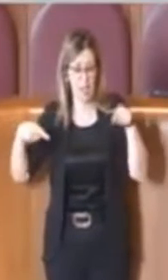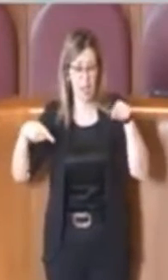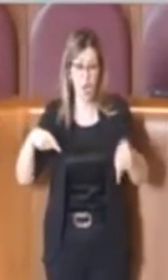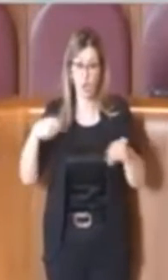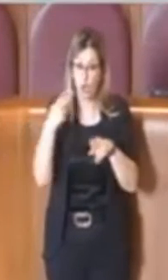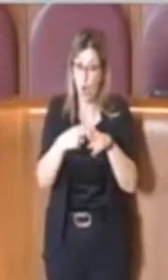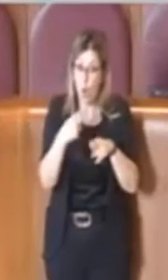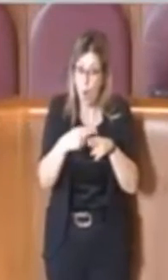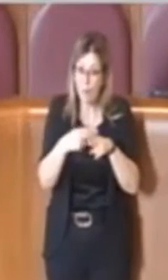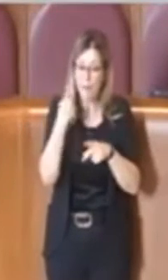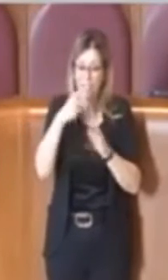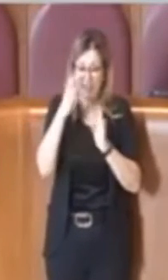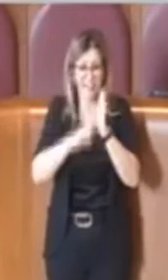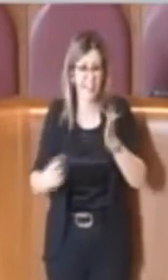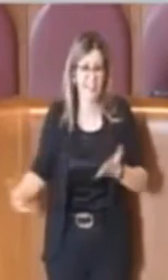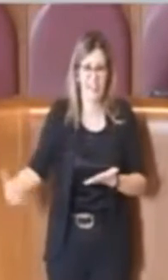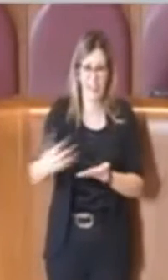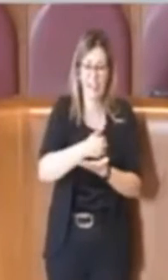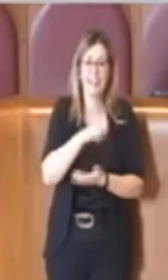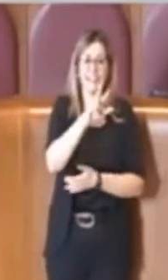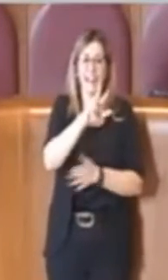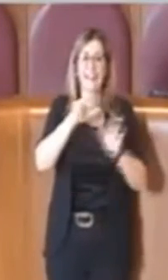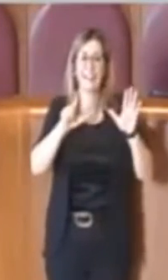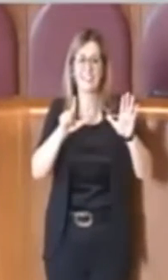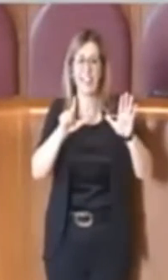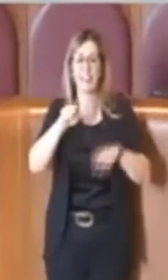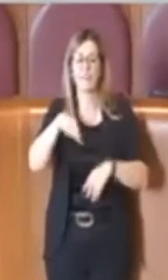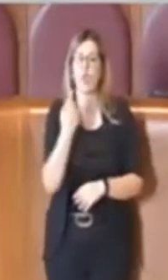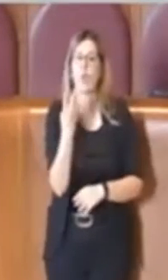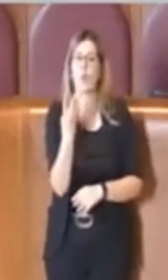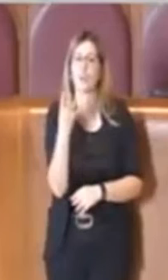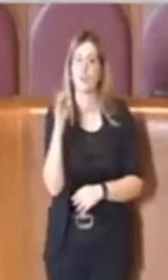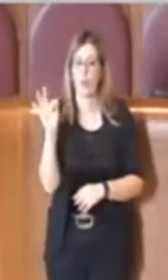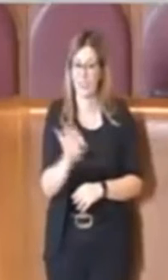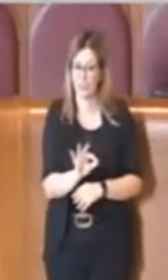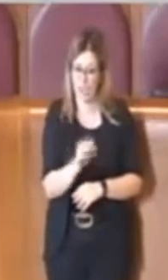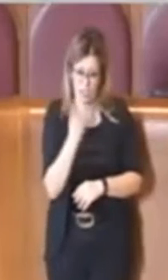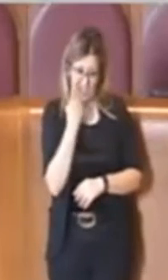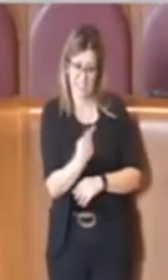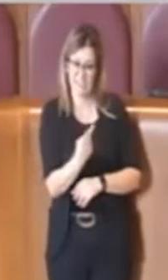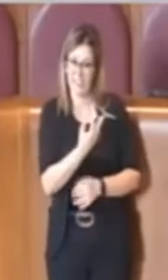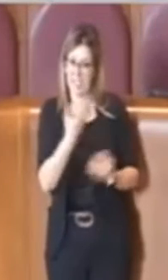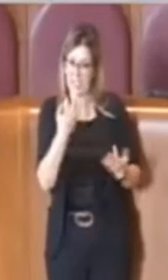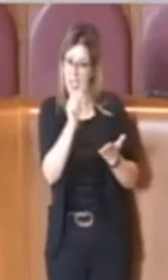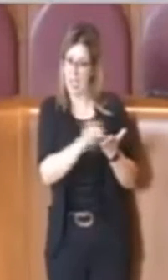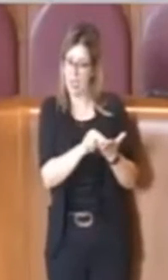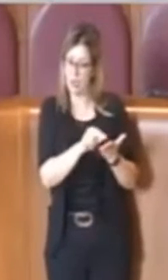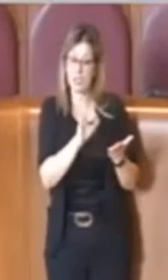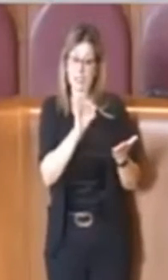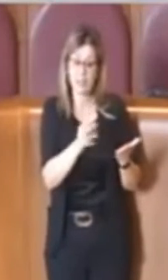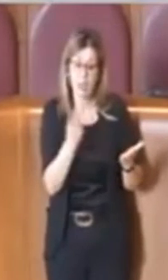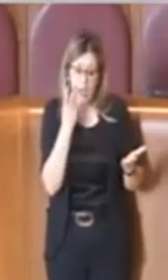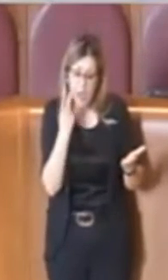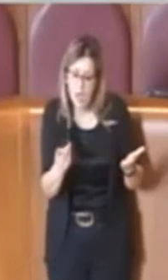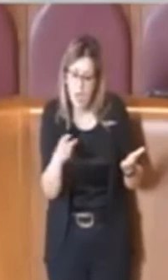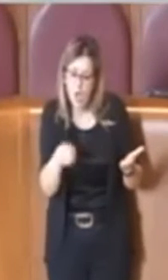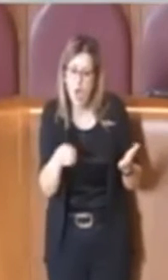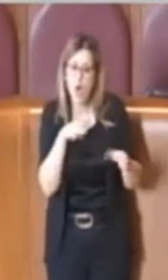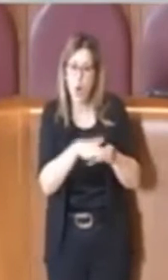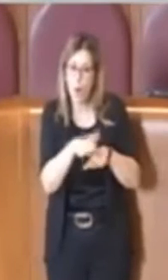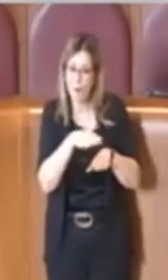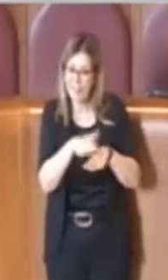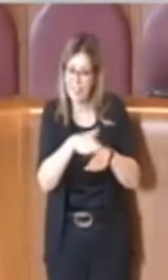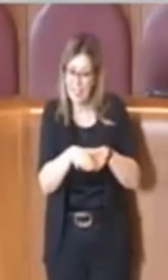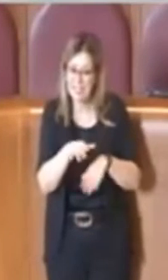di Roma è il 37,4%, come vedi nella prima. Ora, se guardiamo quelli di competenza sono